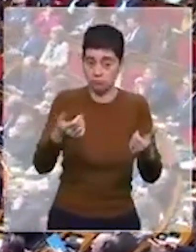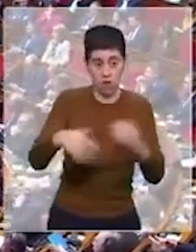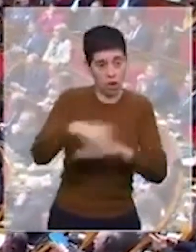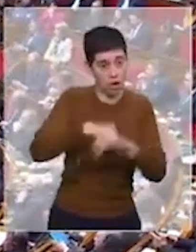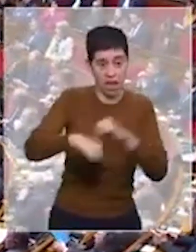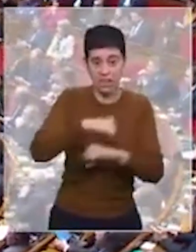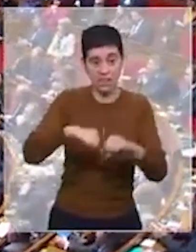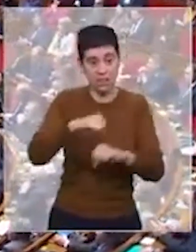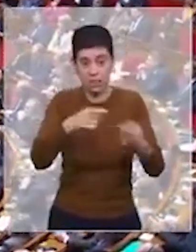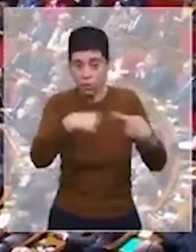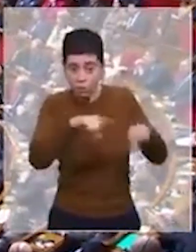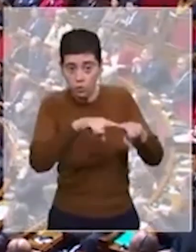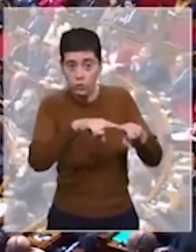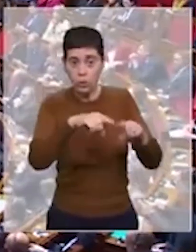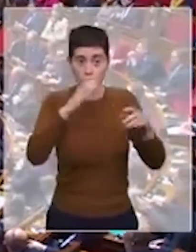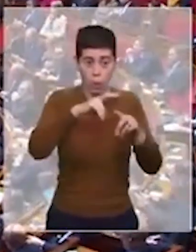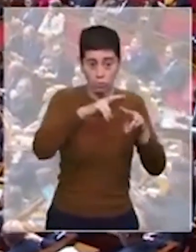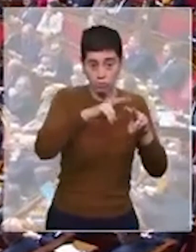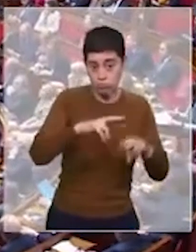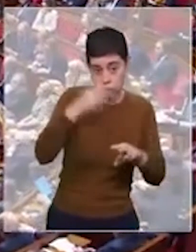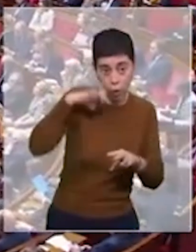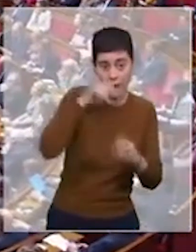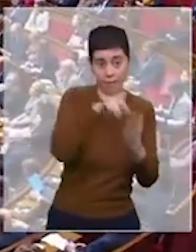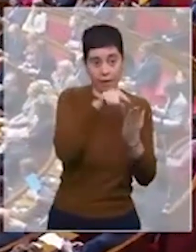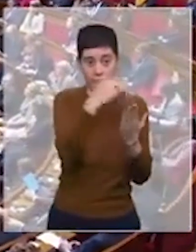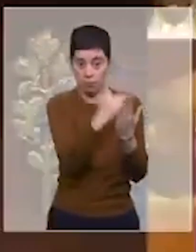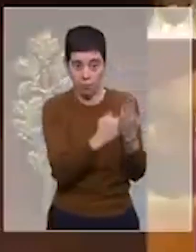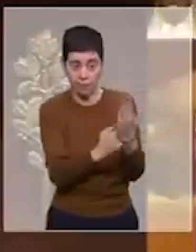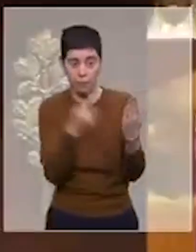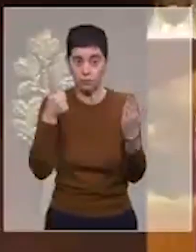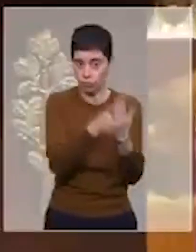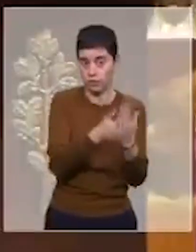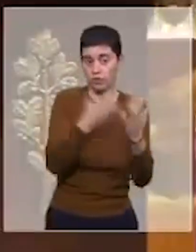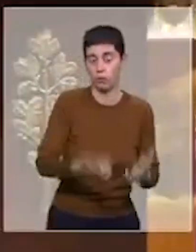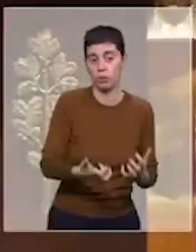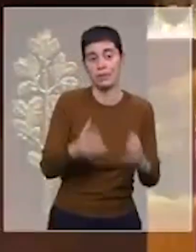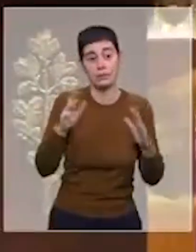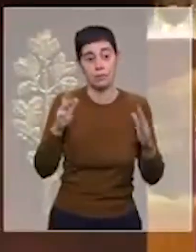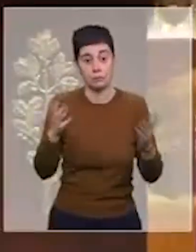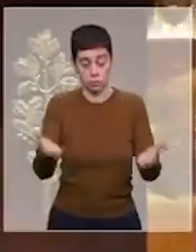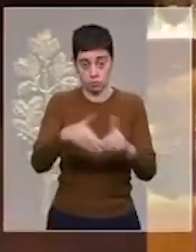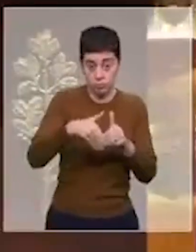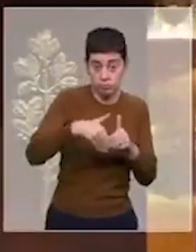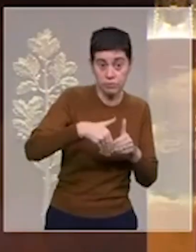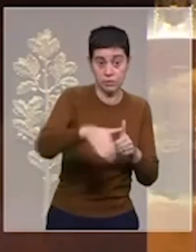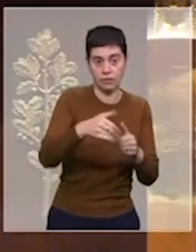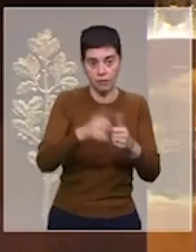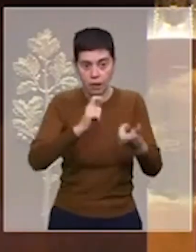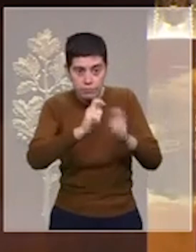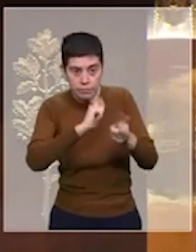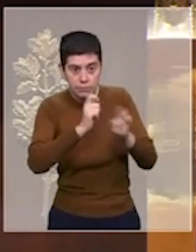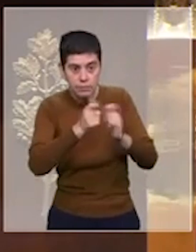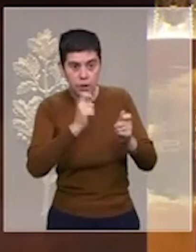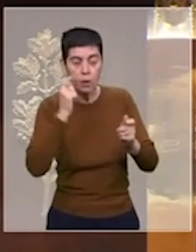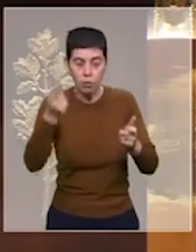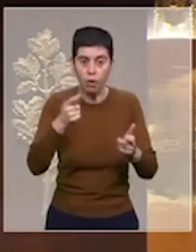établies par la Commission européenne. J'espère que ça nous permettra dès cette année d'ouvrir les pourparlers pour l'entrée à l'Union